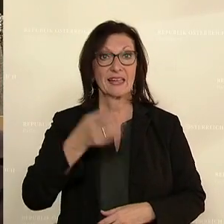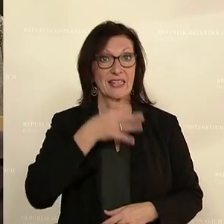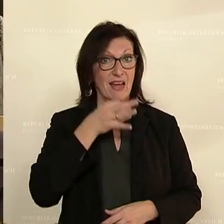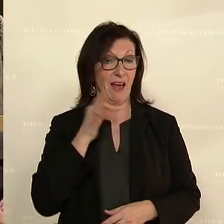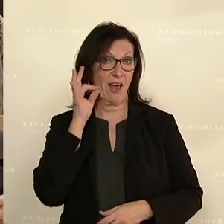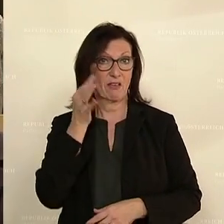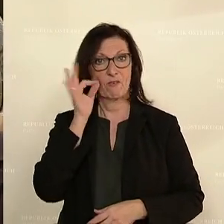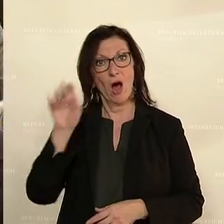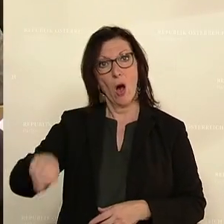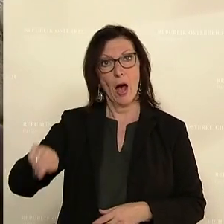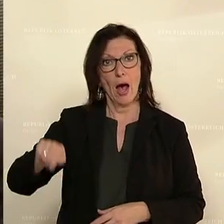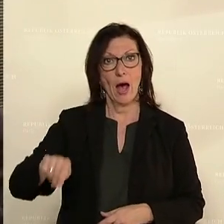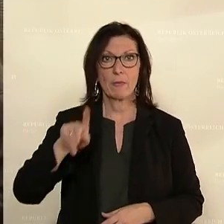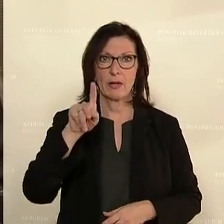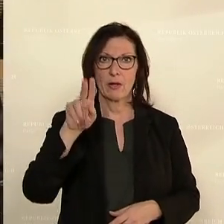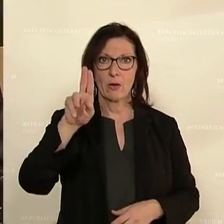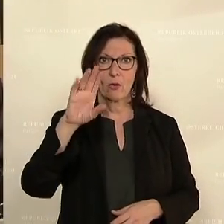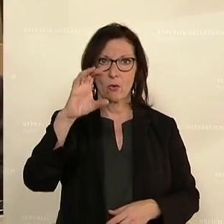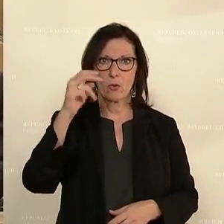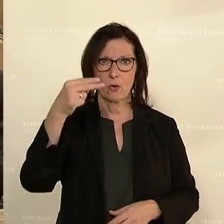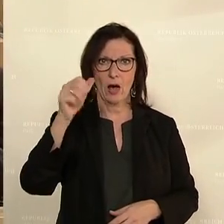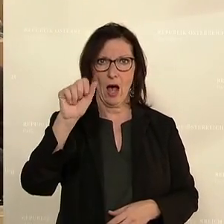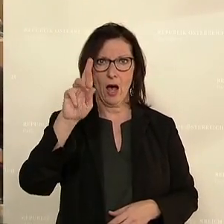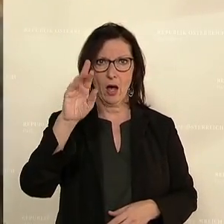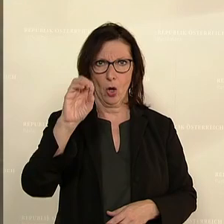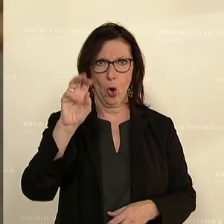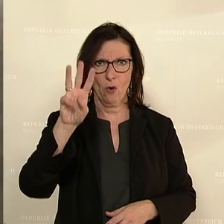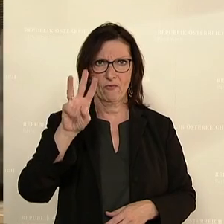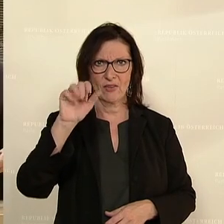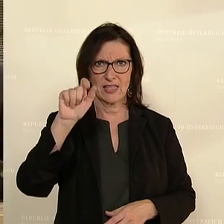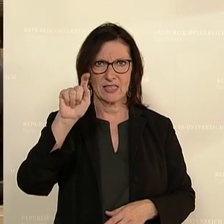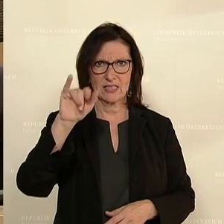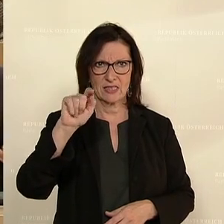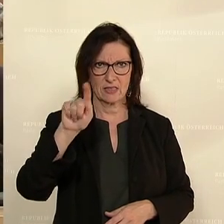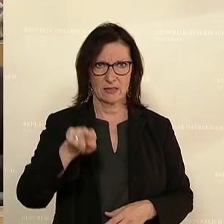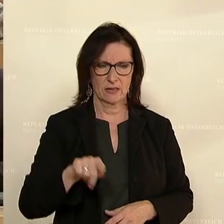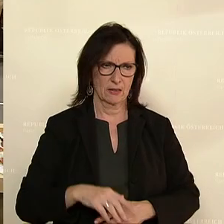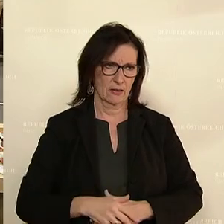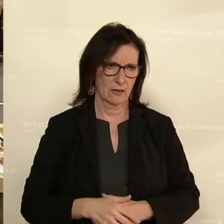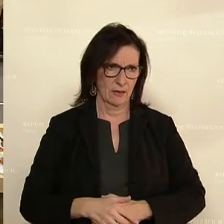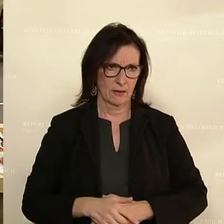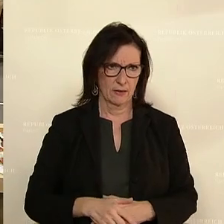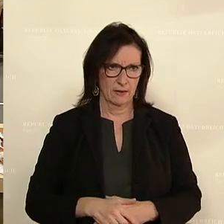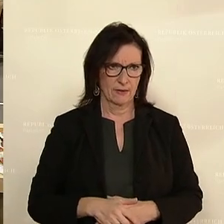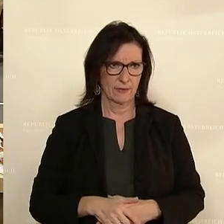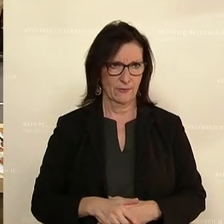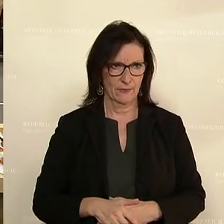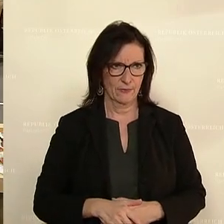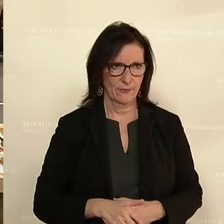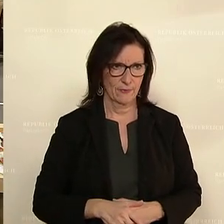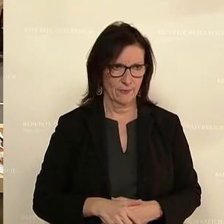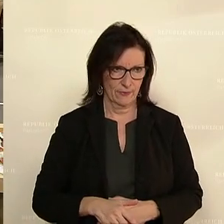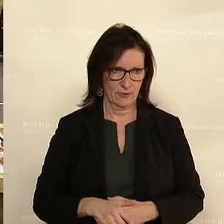Bettina Rausch von der ÖVP entgegnete Kritik von Helmut Brandstetter am Schengen-Veto, dass aus Sicht der ÖVP eine Weiterung eines nicht